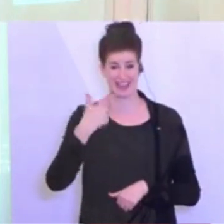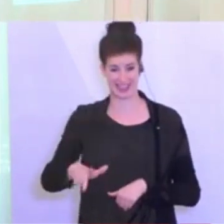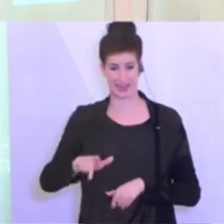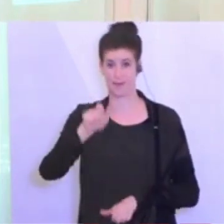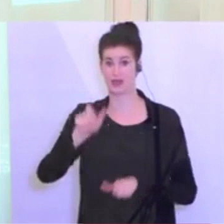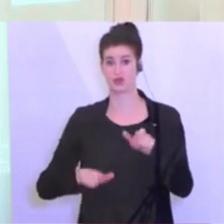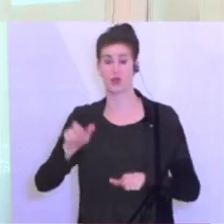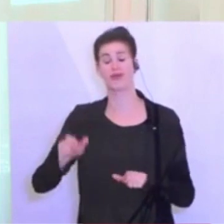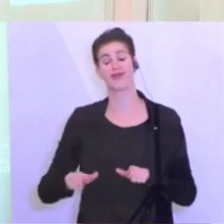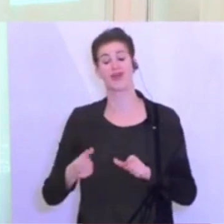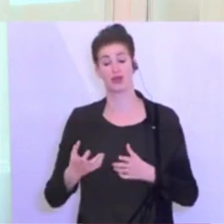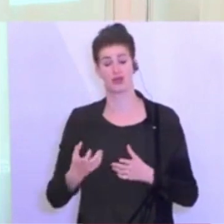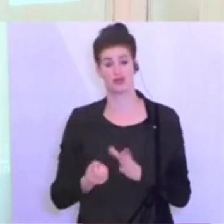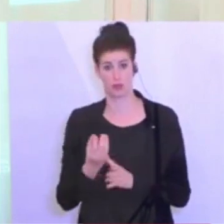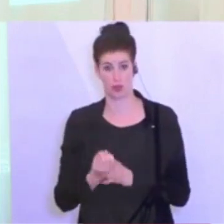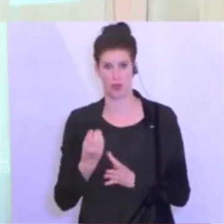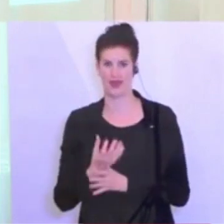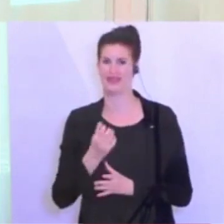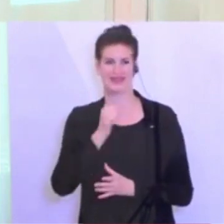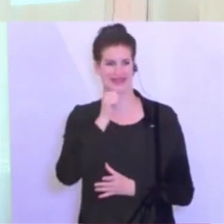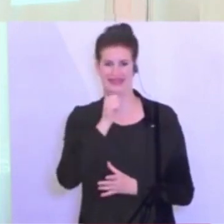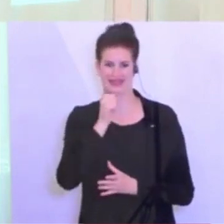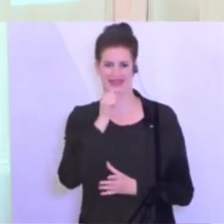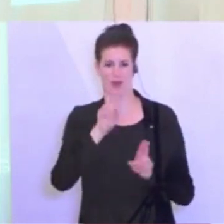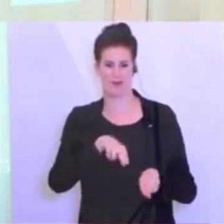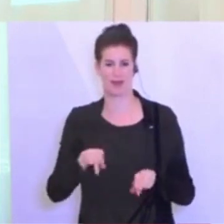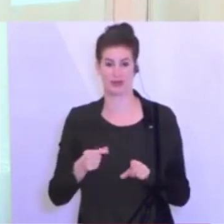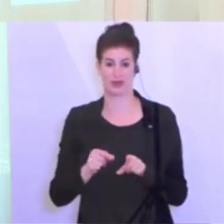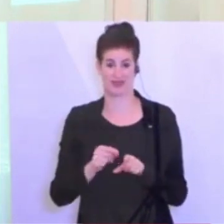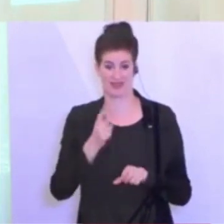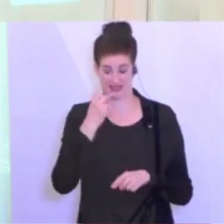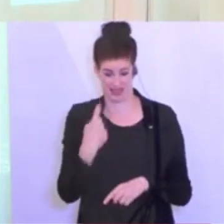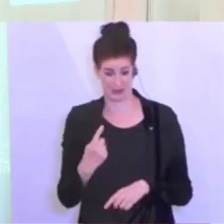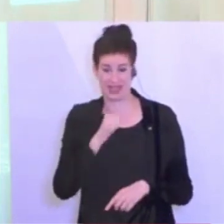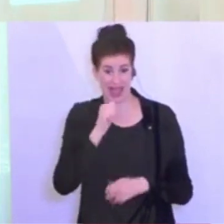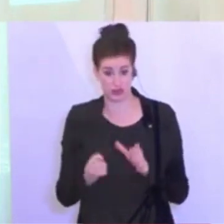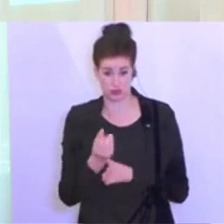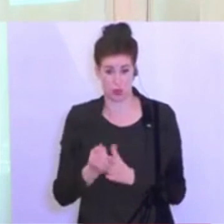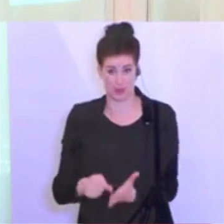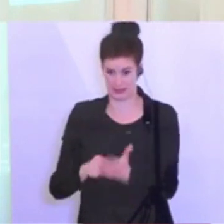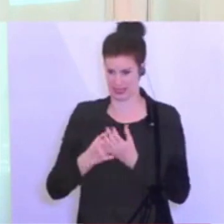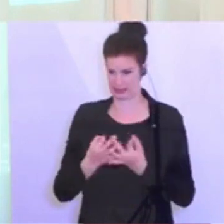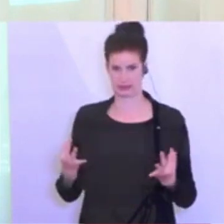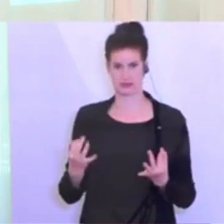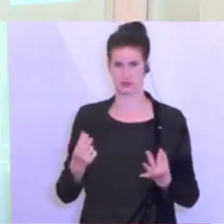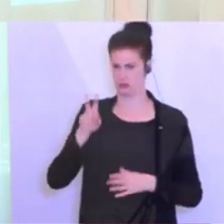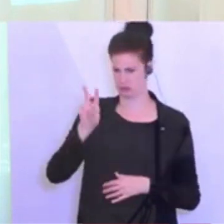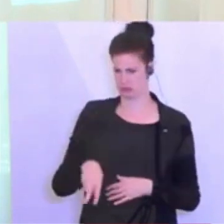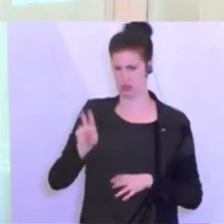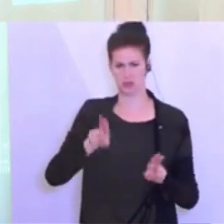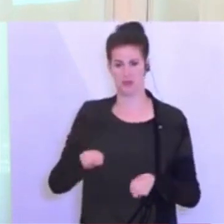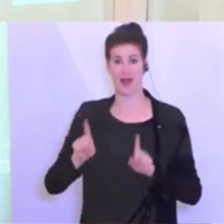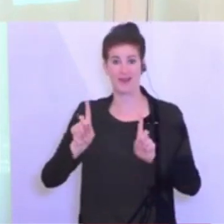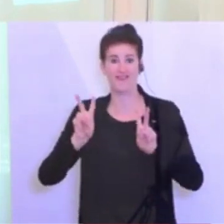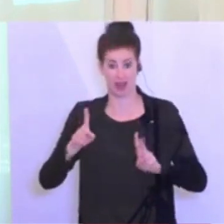Fälle. Das heißt Menschen, die keine Symptome haben. Und das ist das Risiko, das ist das Gefährliche an diesem Virus.